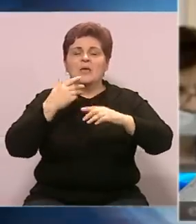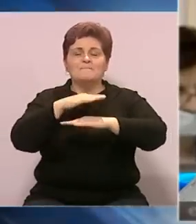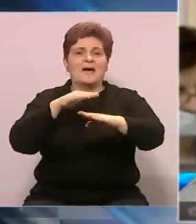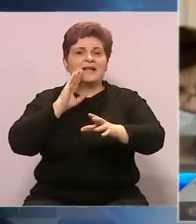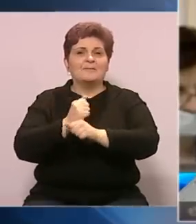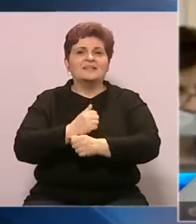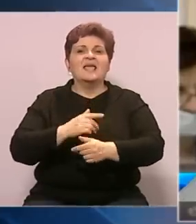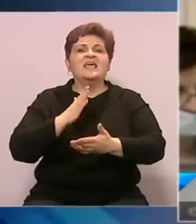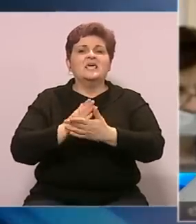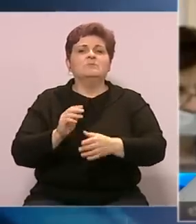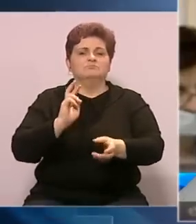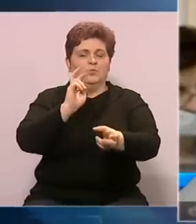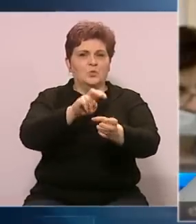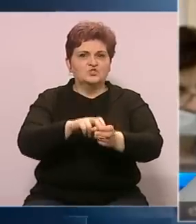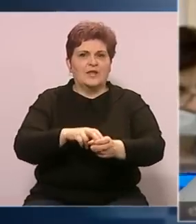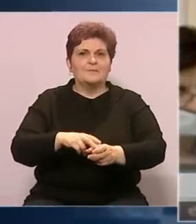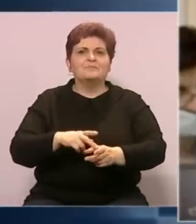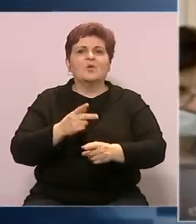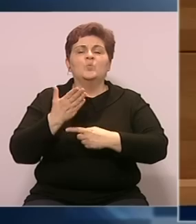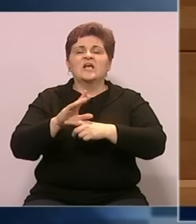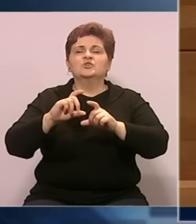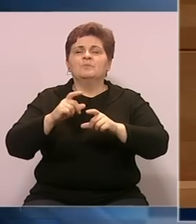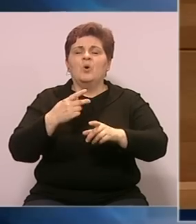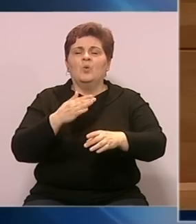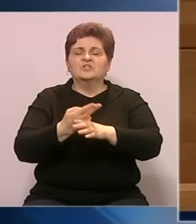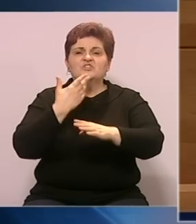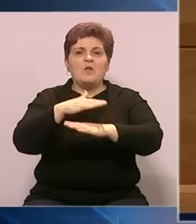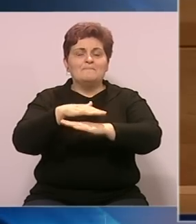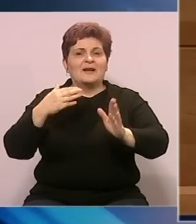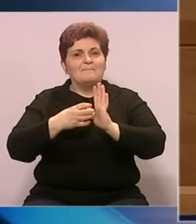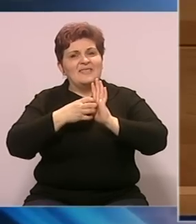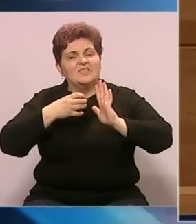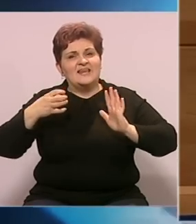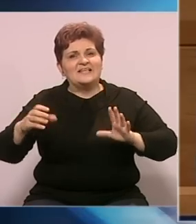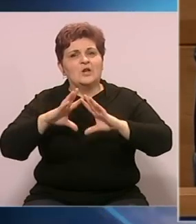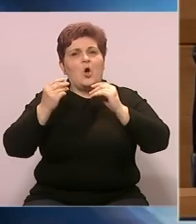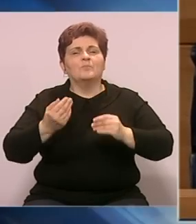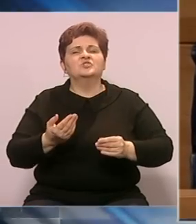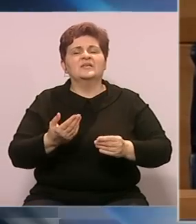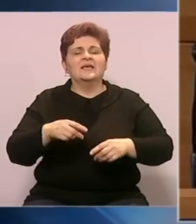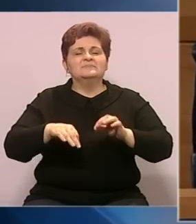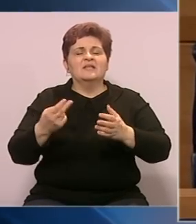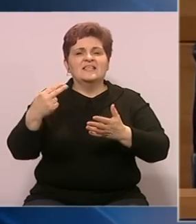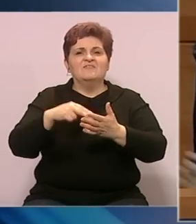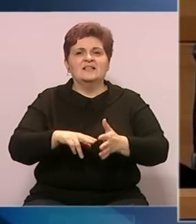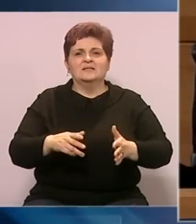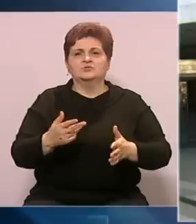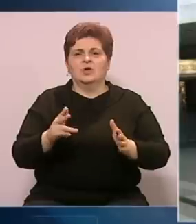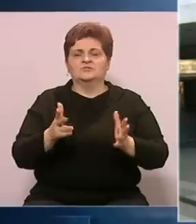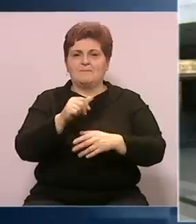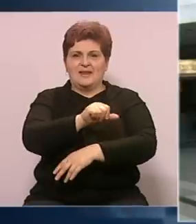BiH i osvojila mandat. Karijeru u zastupničkom domu državnog parlamenta nastavila je i nakon općih izbora 2018. godine.